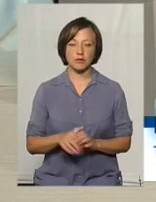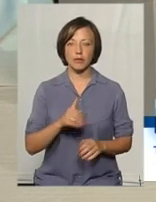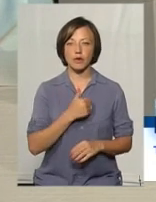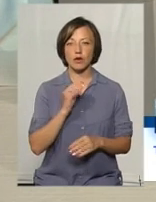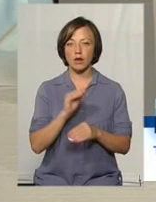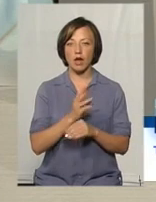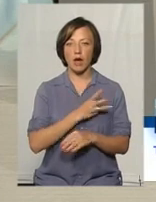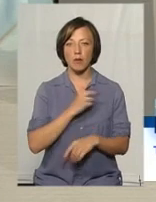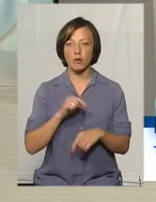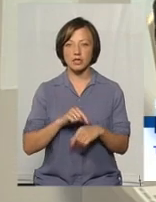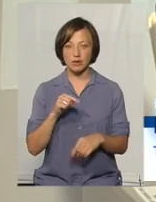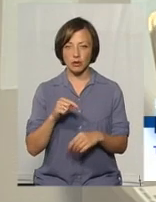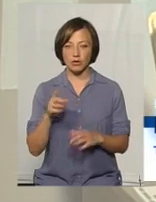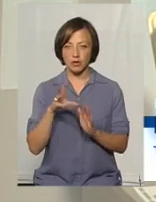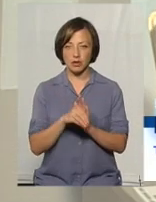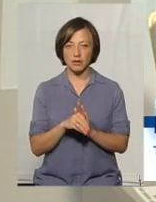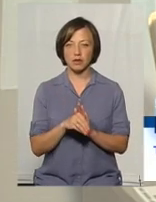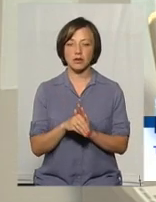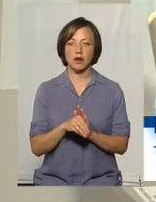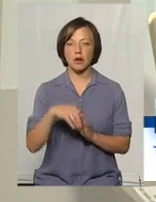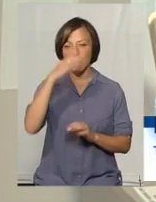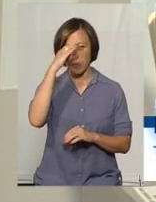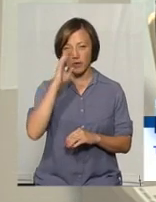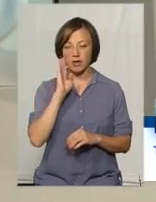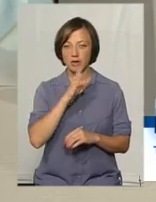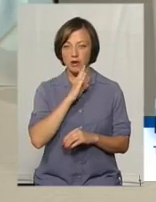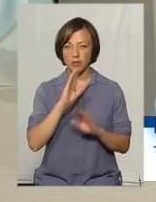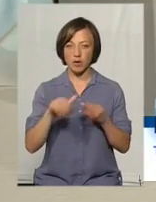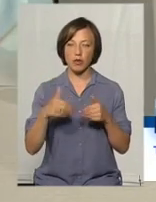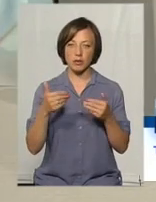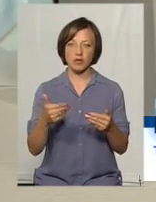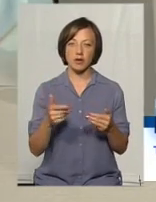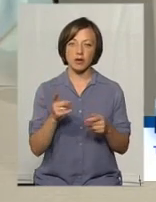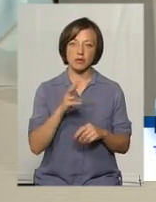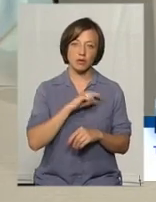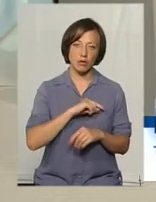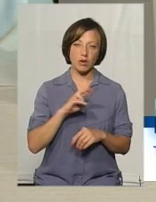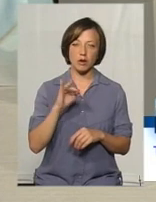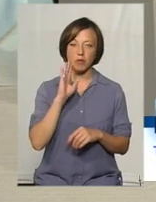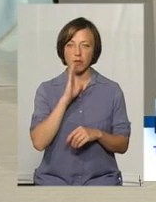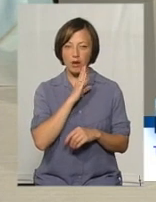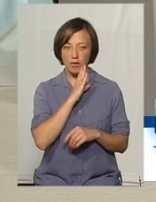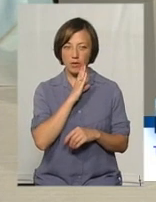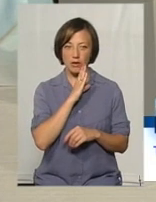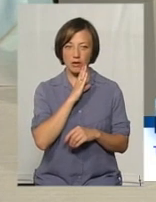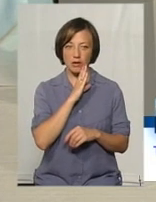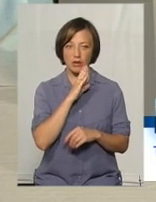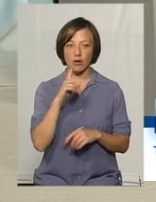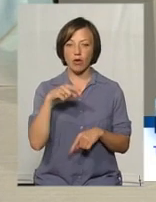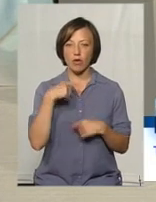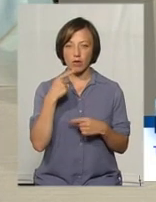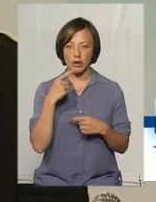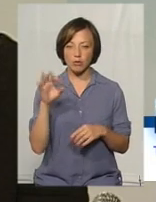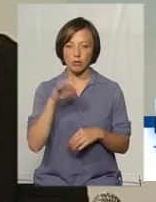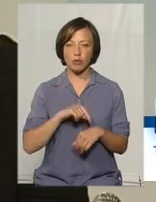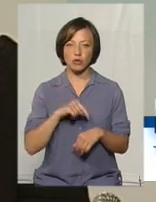компоненту, якщо дозволите. Батькам, я б рекомендувала особисто, як і психолог, і як мама, говорити про